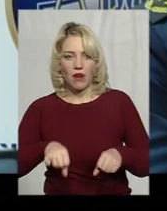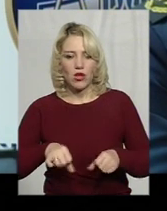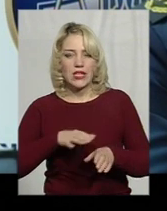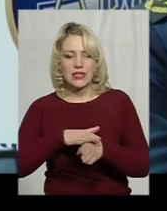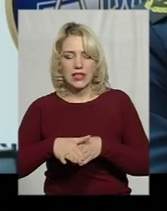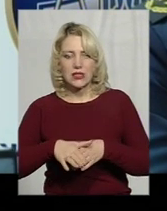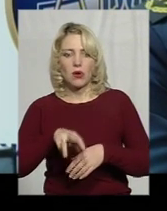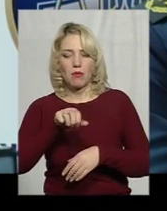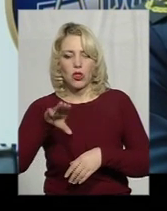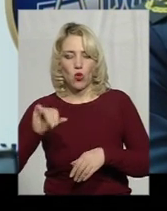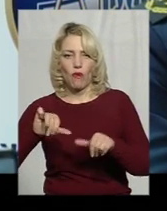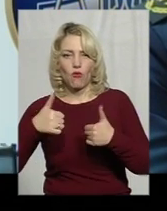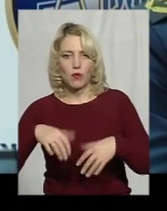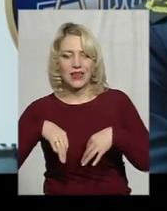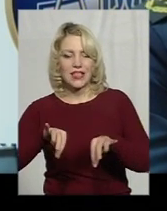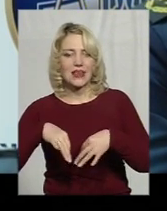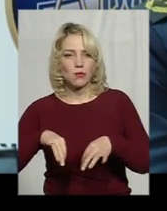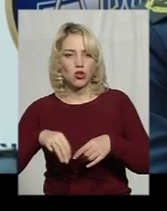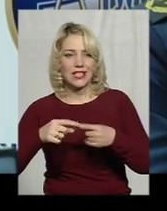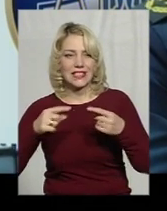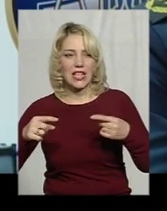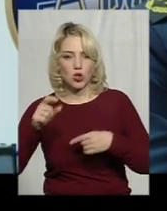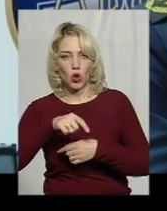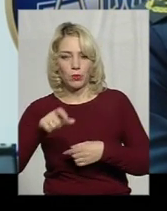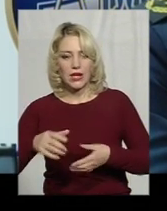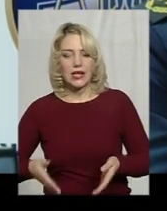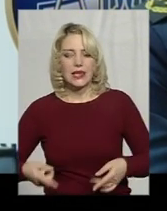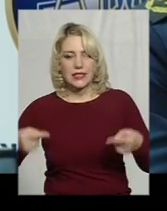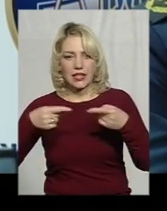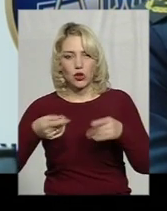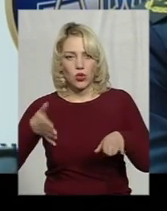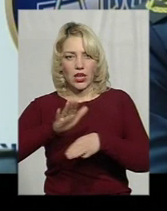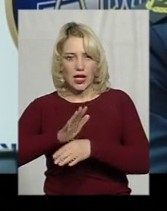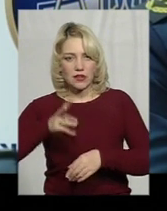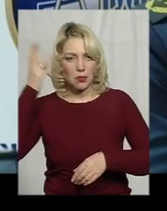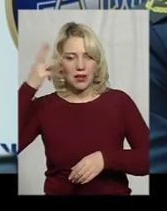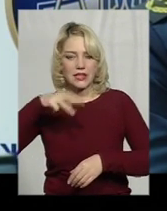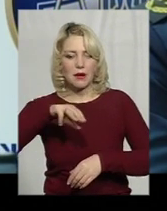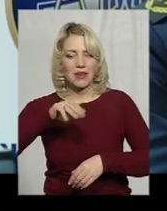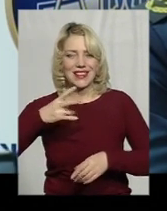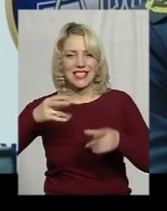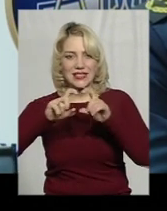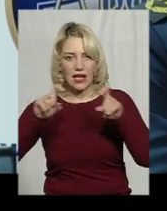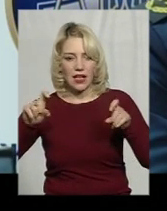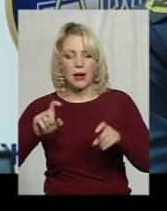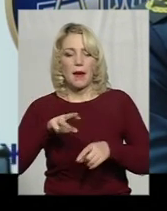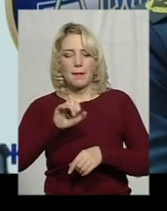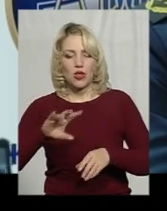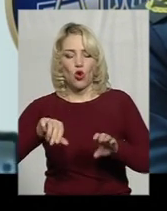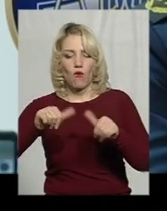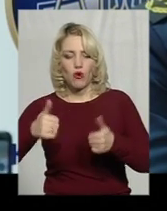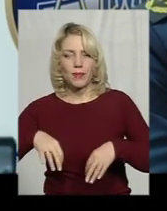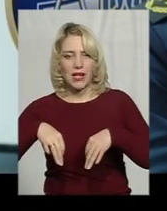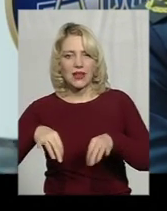оформлення транспортних засобів громадян. Згідно наказів Хмельницької митниці, митне оформлення транспортних засобів